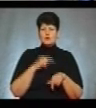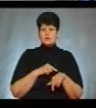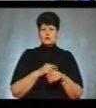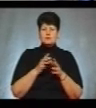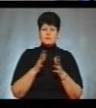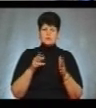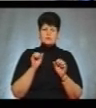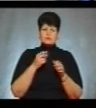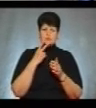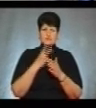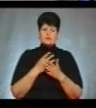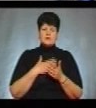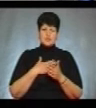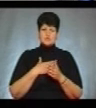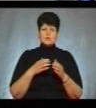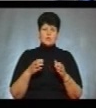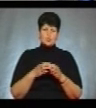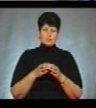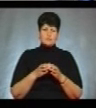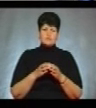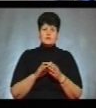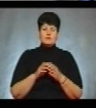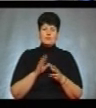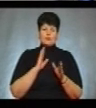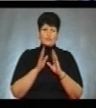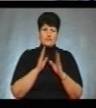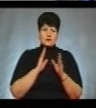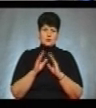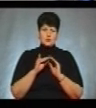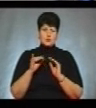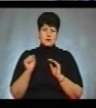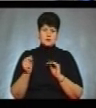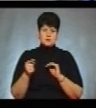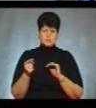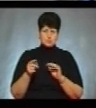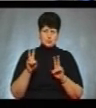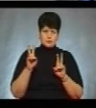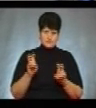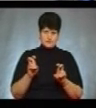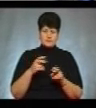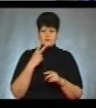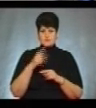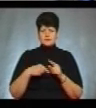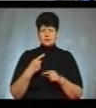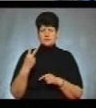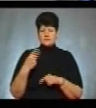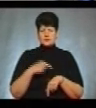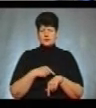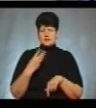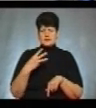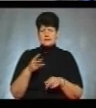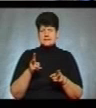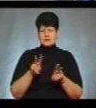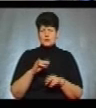ви можете знайти у нашій групі у соцмережі Фейсбук ЮА Тернопіль. Наступний випуск новин дивіться о 20.30. Залишайтеся